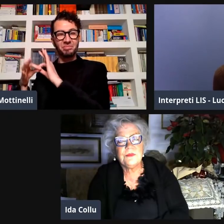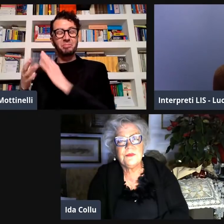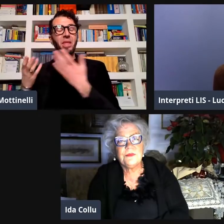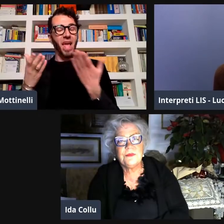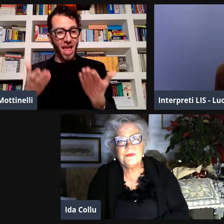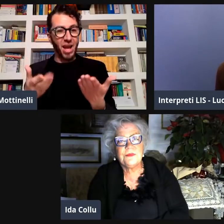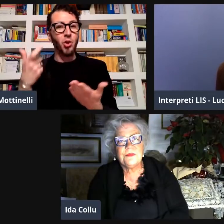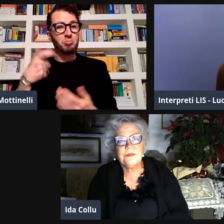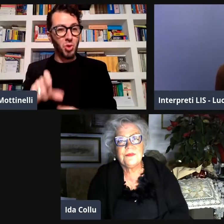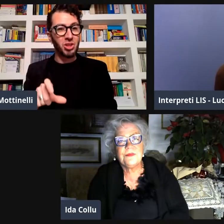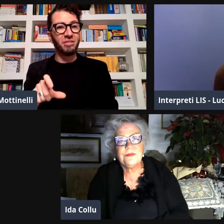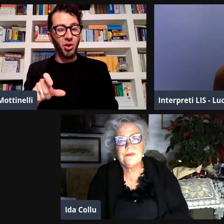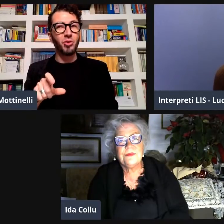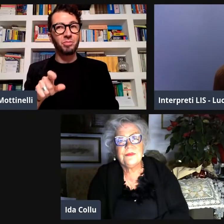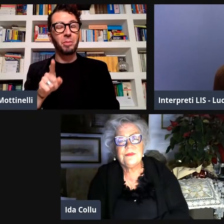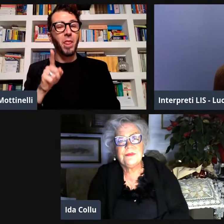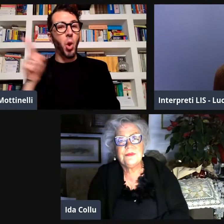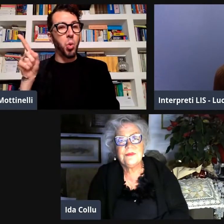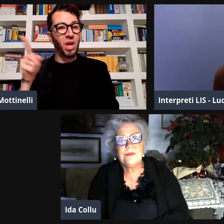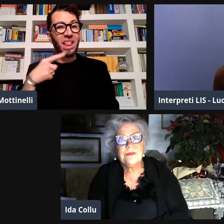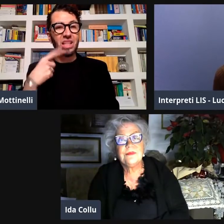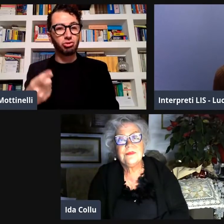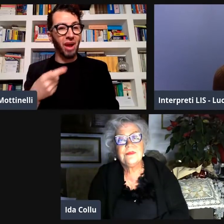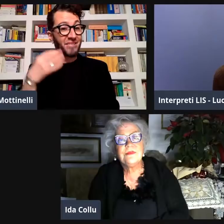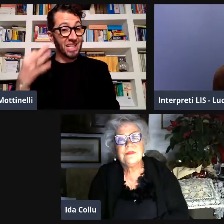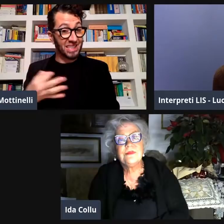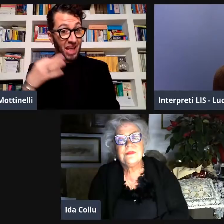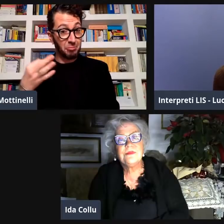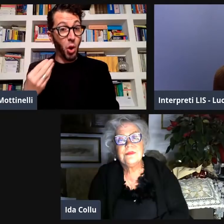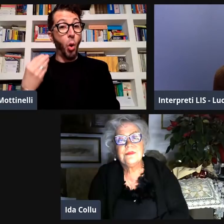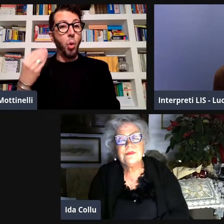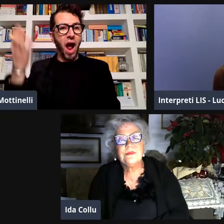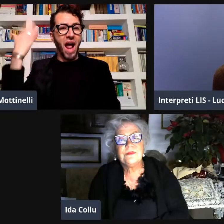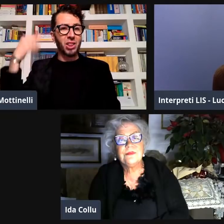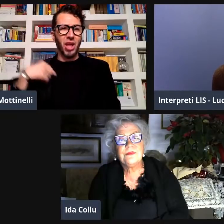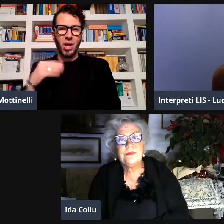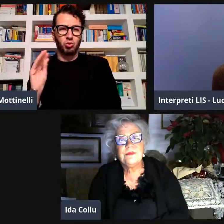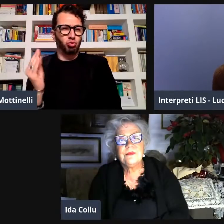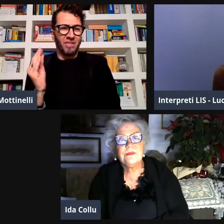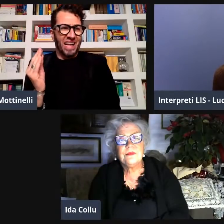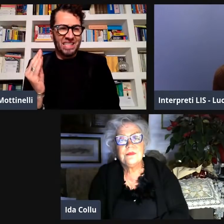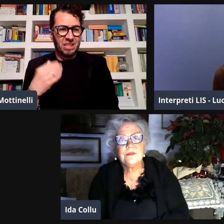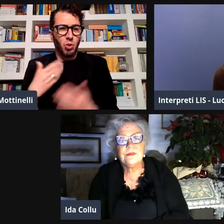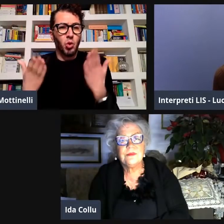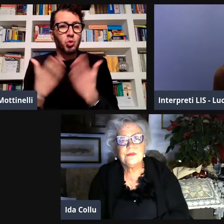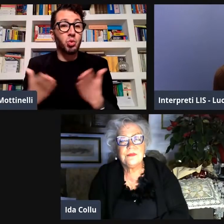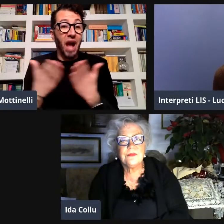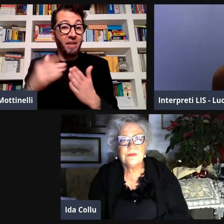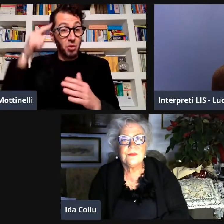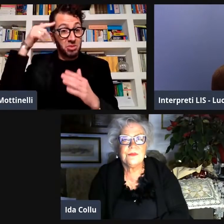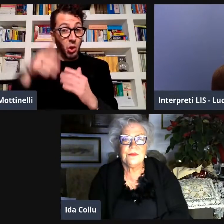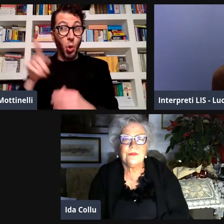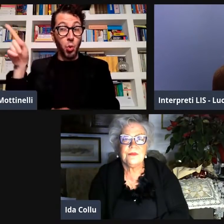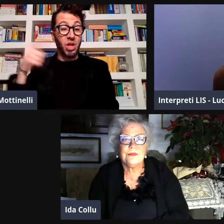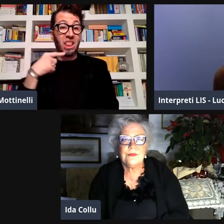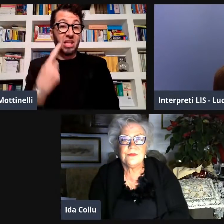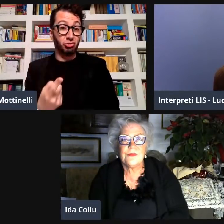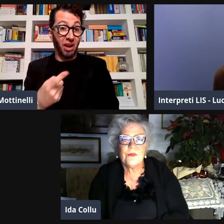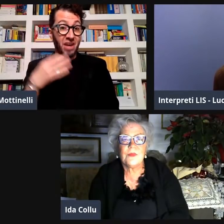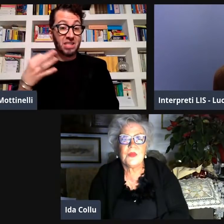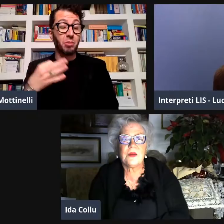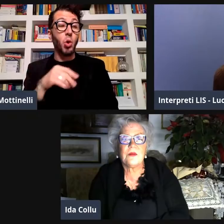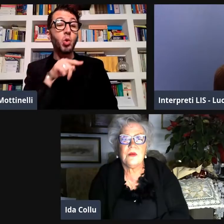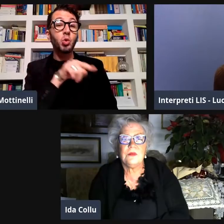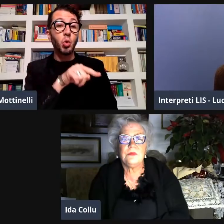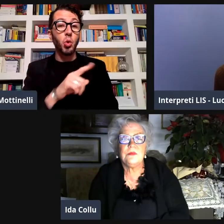averla raccontata perché adesso inizio a capire tanti eventi concatenati nel tempo. Lui diceva sempre ai tempi, quando io ero giovanissimo, quando